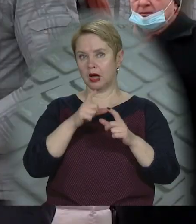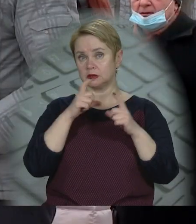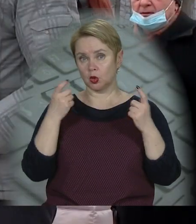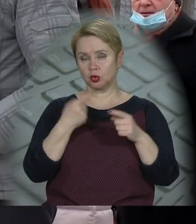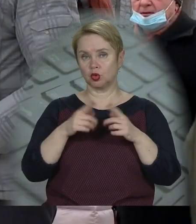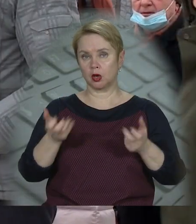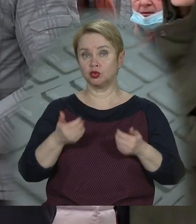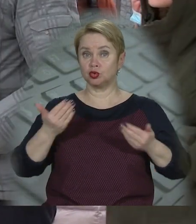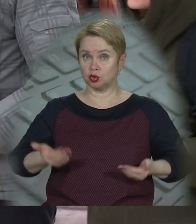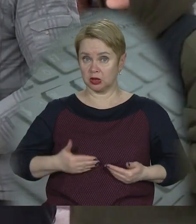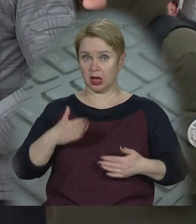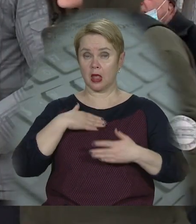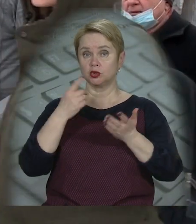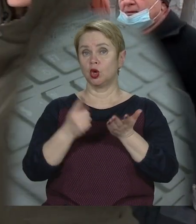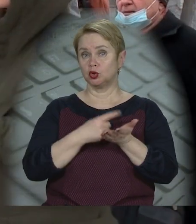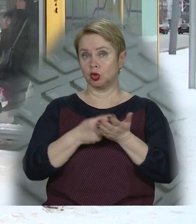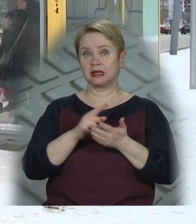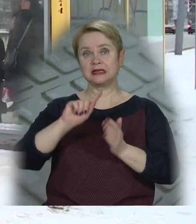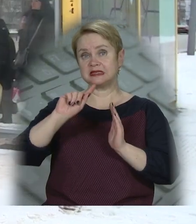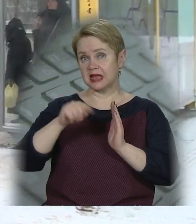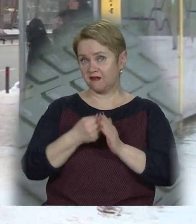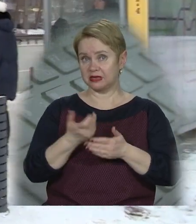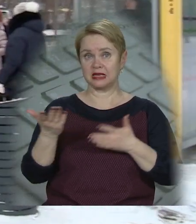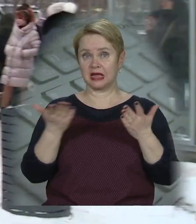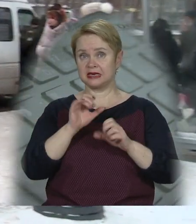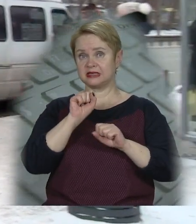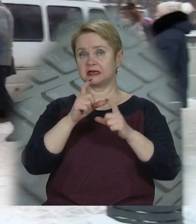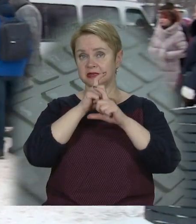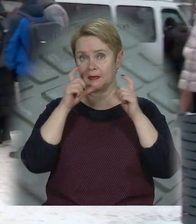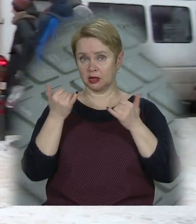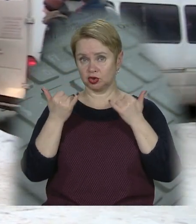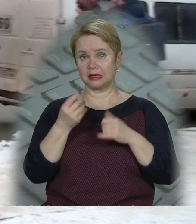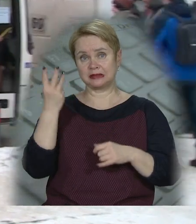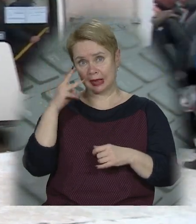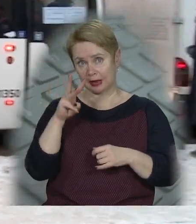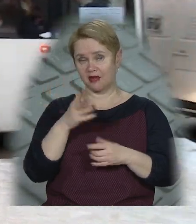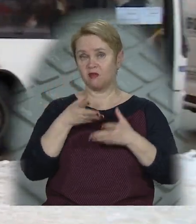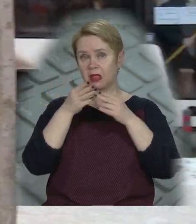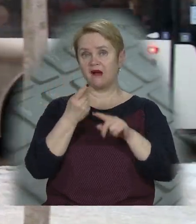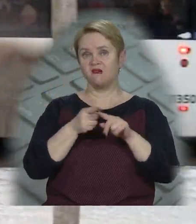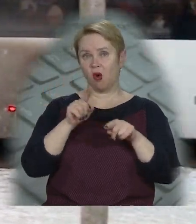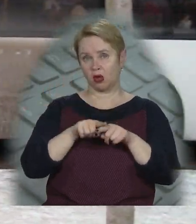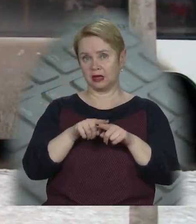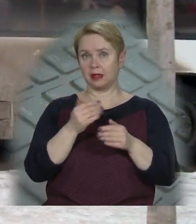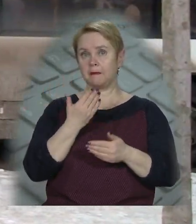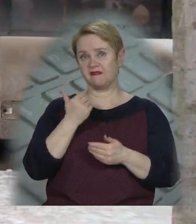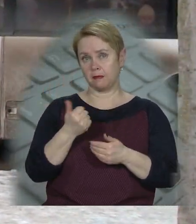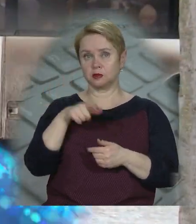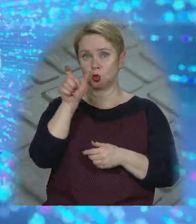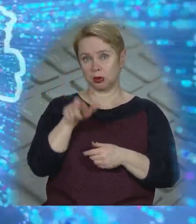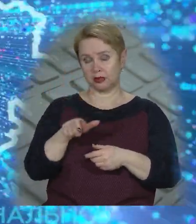аксесуара, що рятує життя. Наші журналісти дізнавалися, які захисні маски зараз у тренді та чи впливають вони на